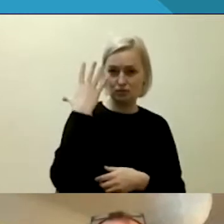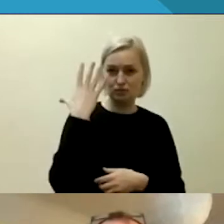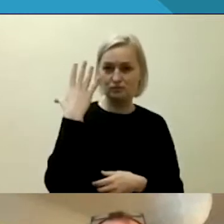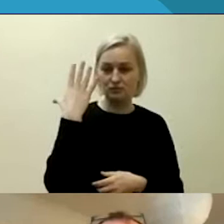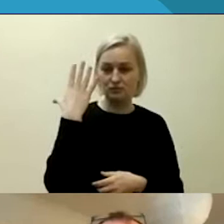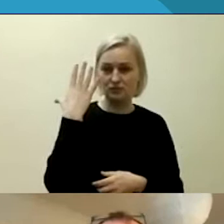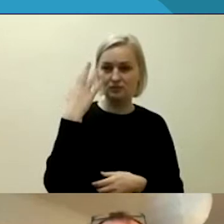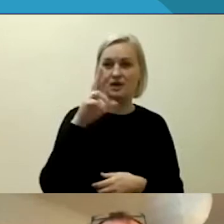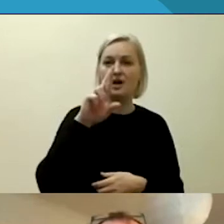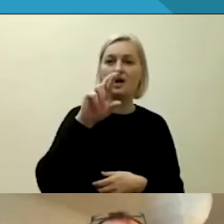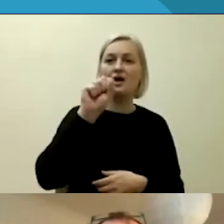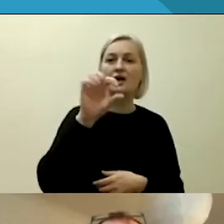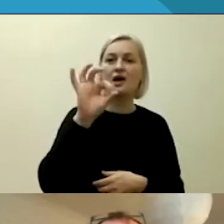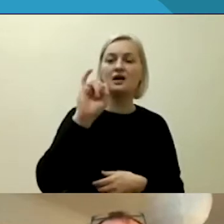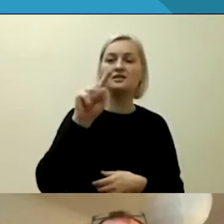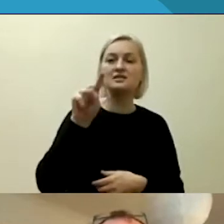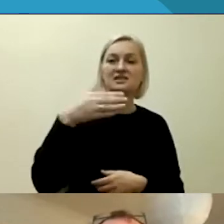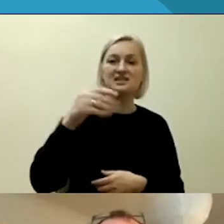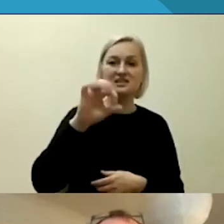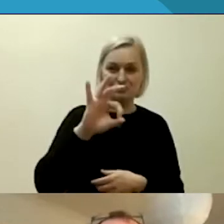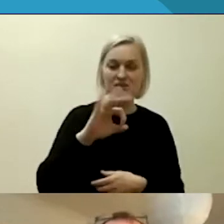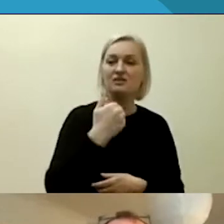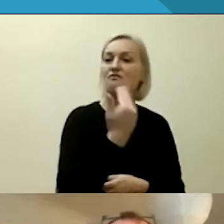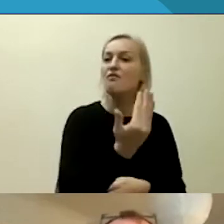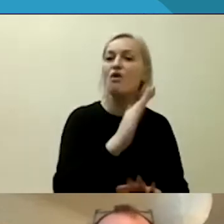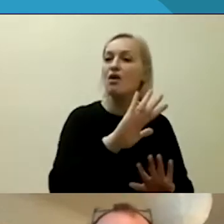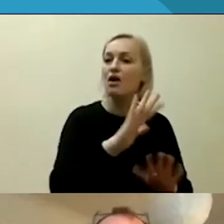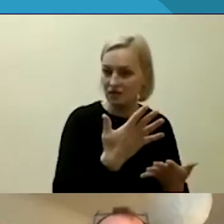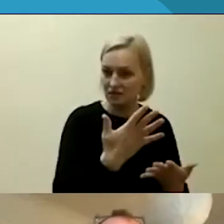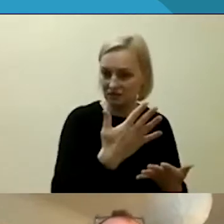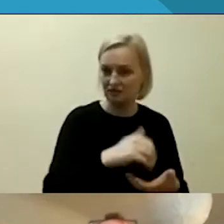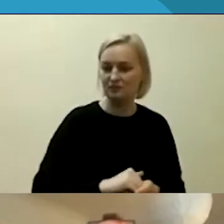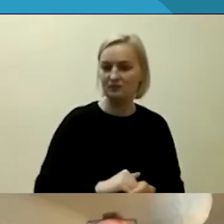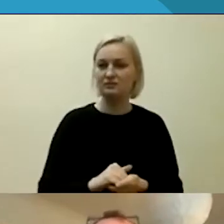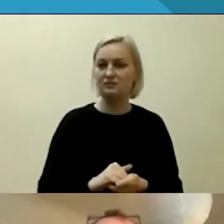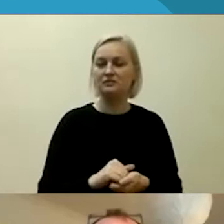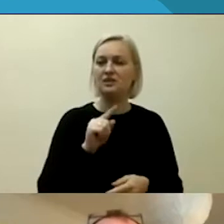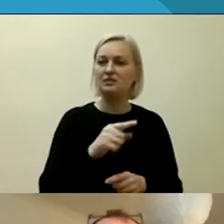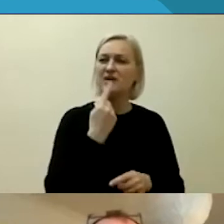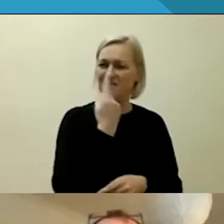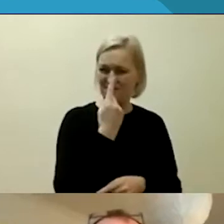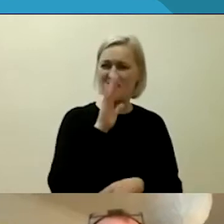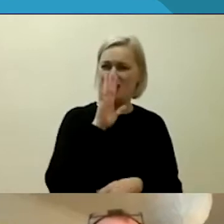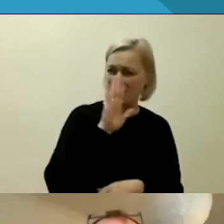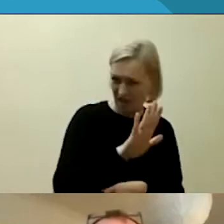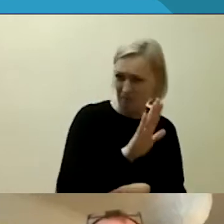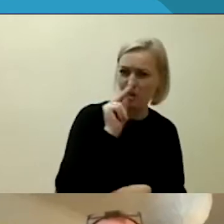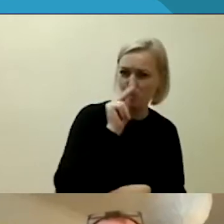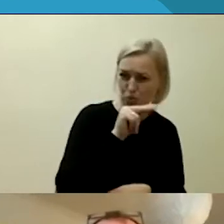rasizmas ir kad rasimas vyksta ne vien tik tai neapykantos nusikaltimų